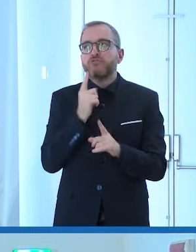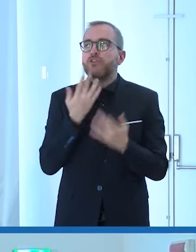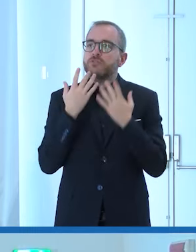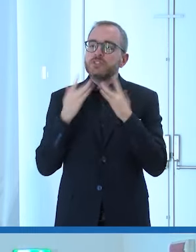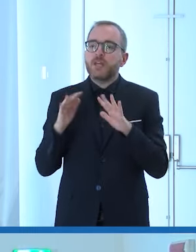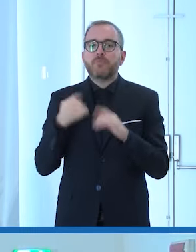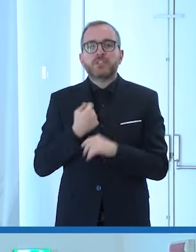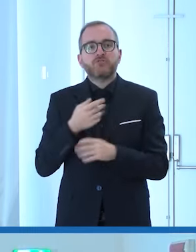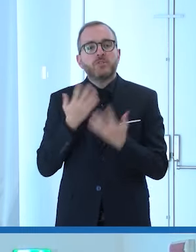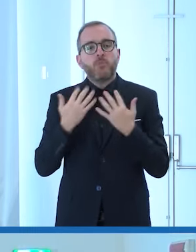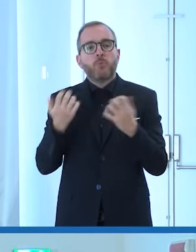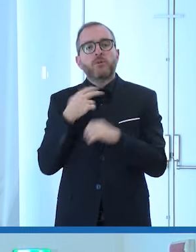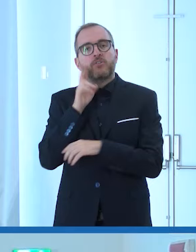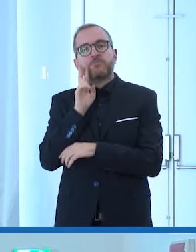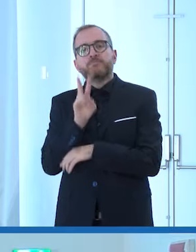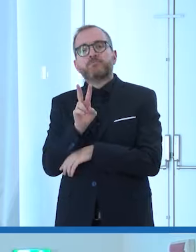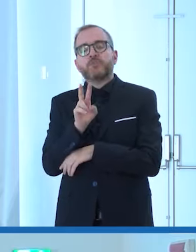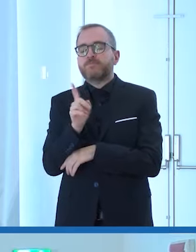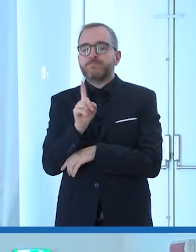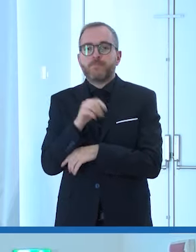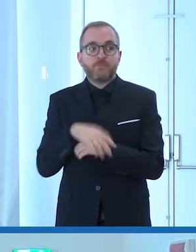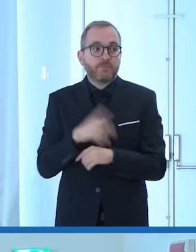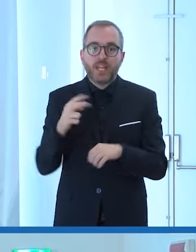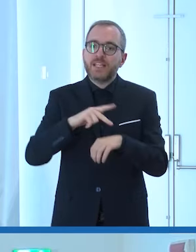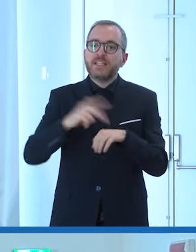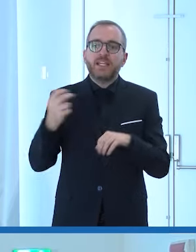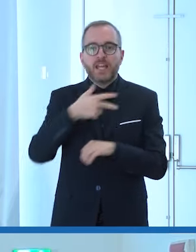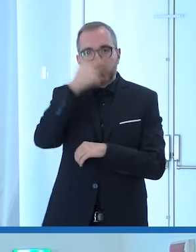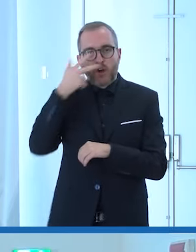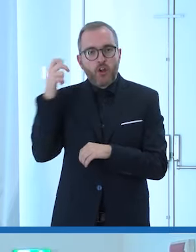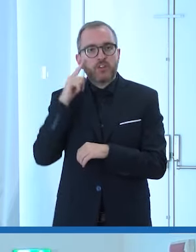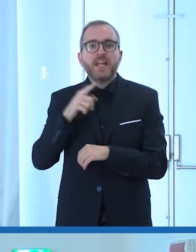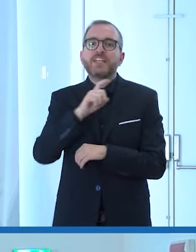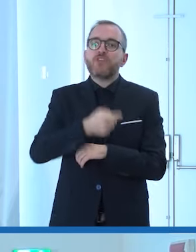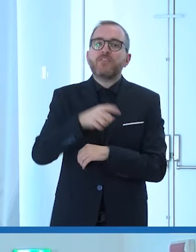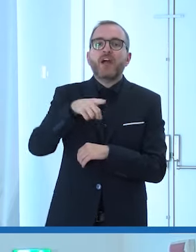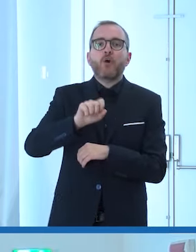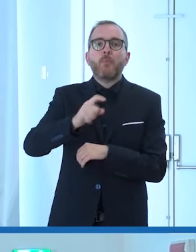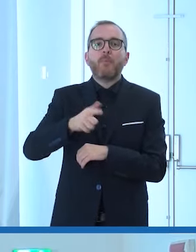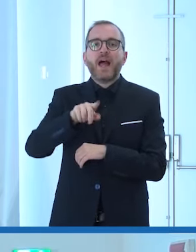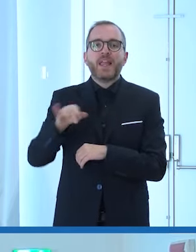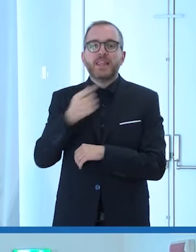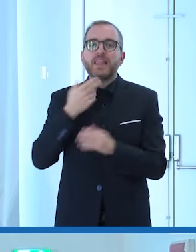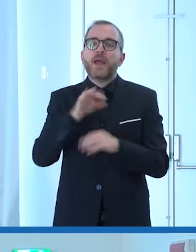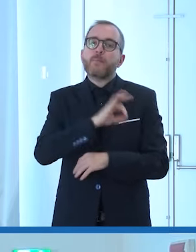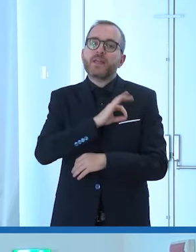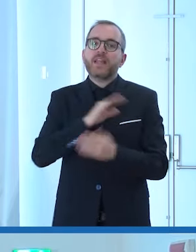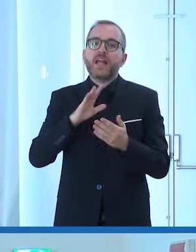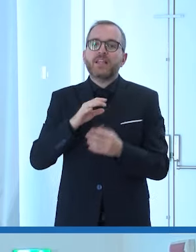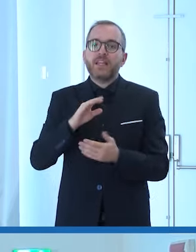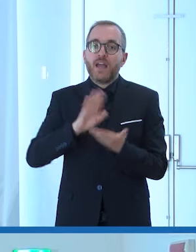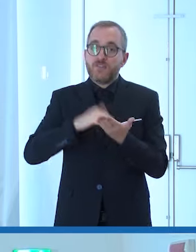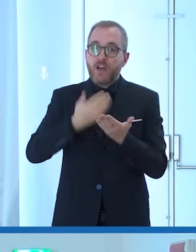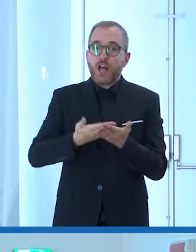spettatori tenente colonnello Gianfranco Paglia in medaglia d'oro al valore militare per i fatti